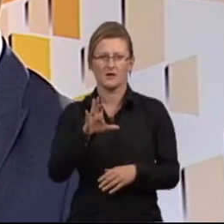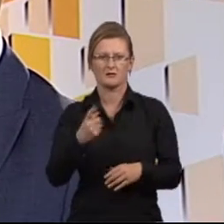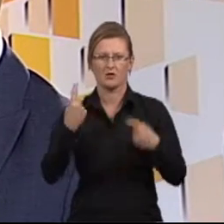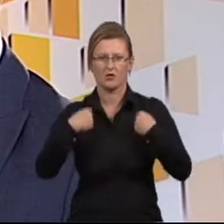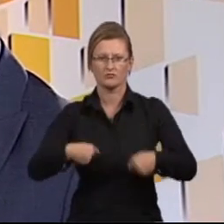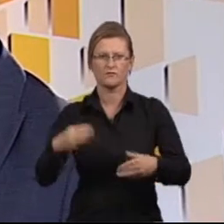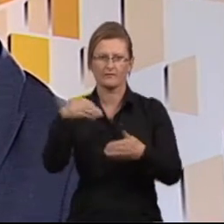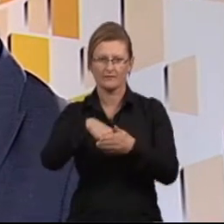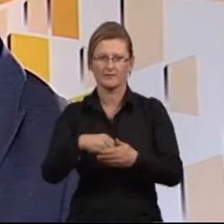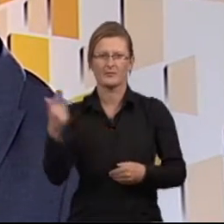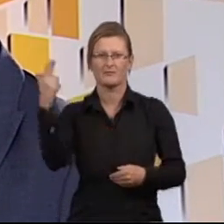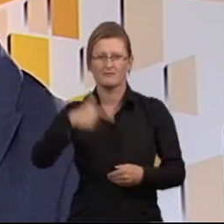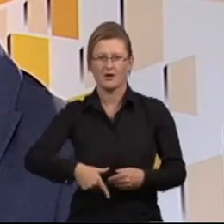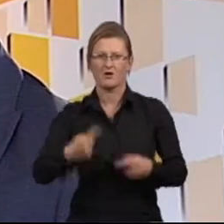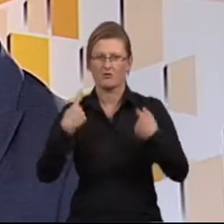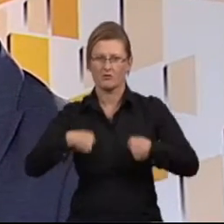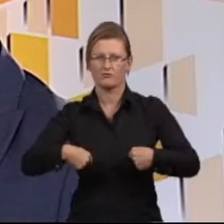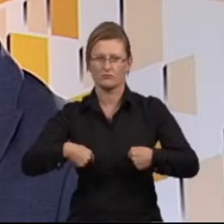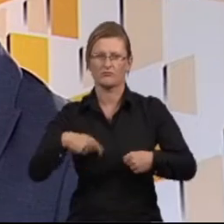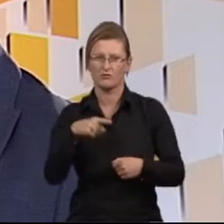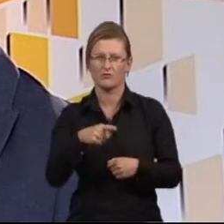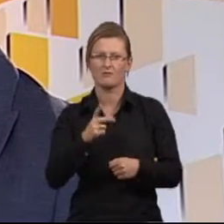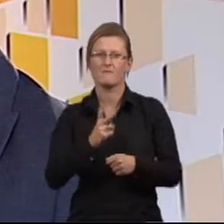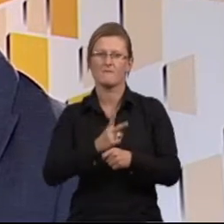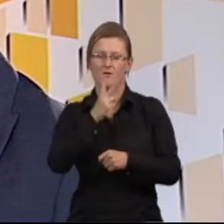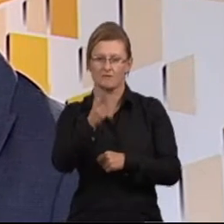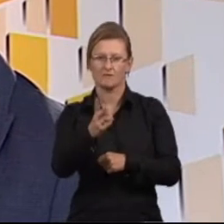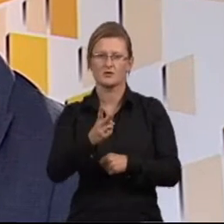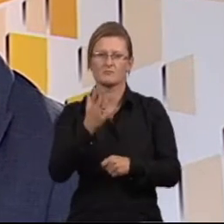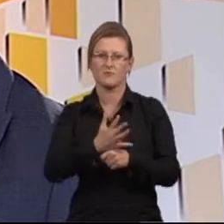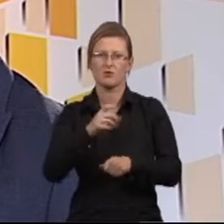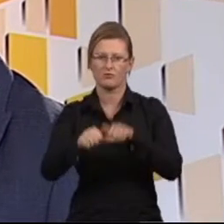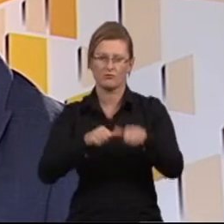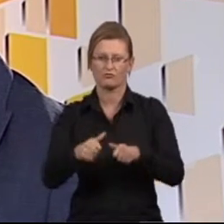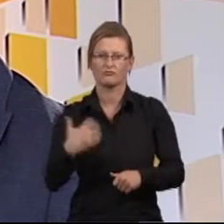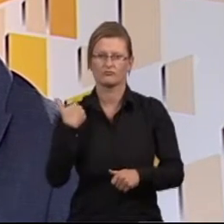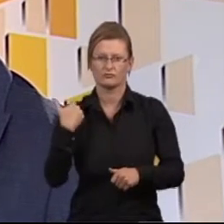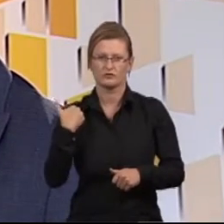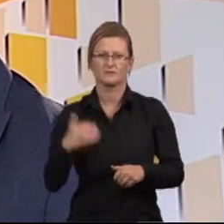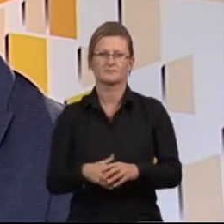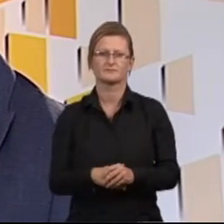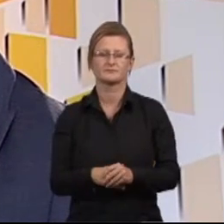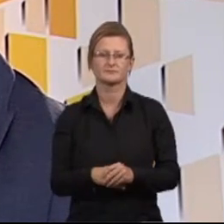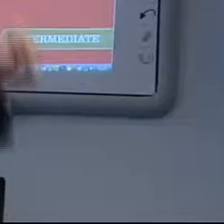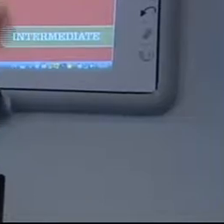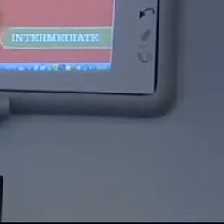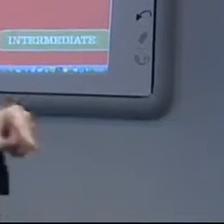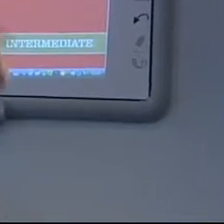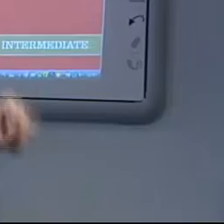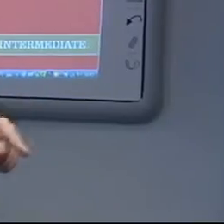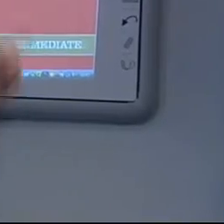,5 tysiąca osób, zaznaczając, że przeszło 2 tysiące osób, to będą osoby po 50 roku życia.